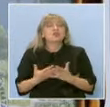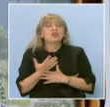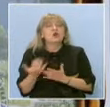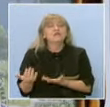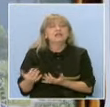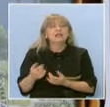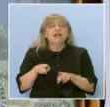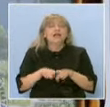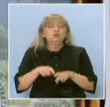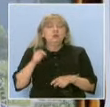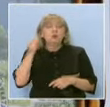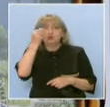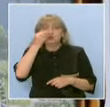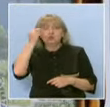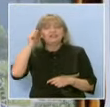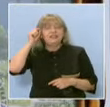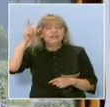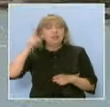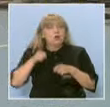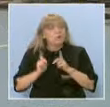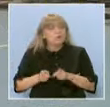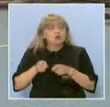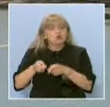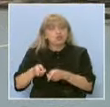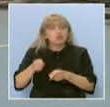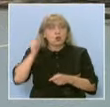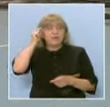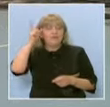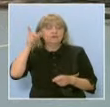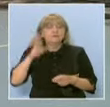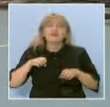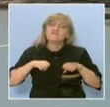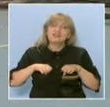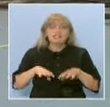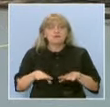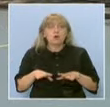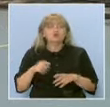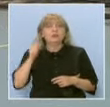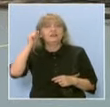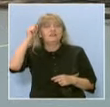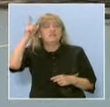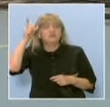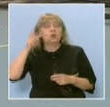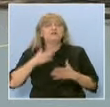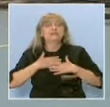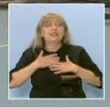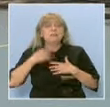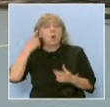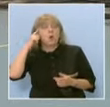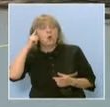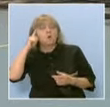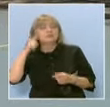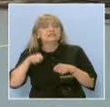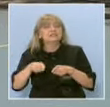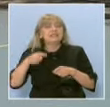изкуственият интелект и може ли той да стане философ? Възможно е, но при философията имаме и осмисляне на тези идеи, пък при